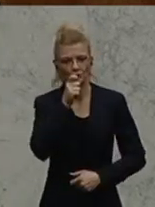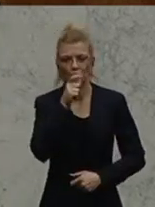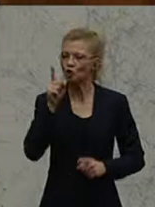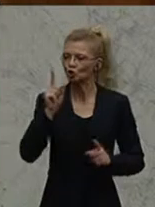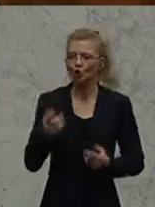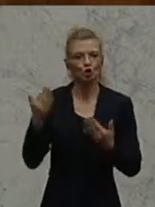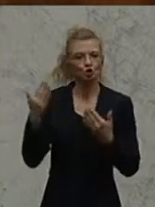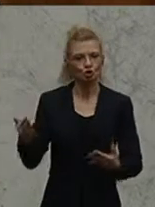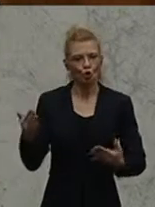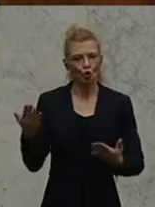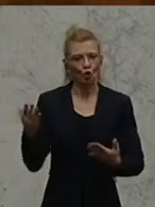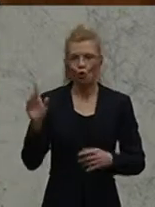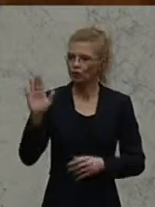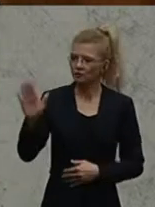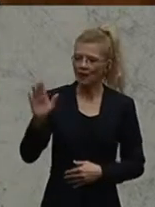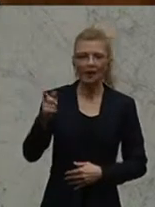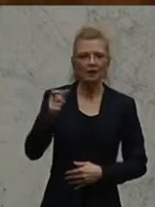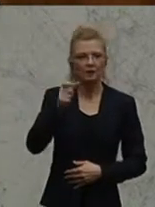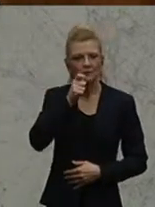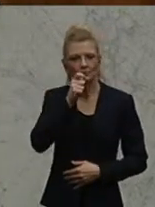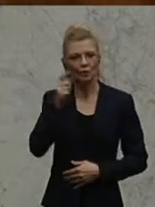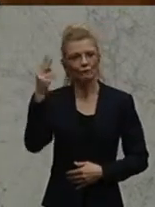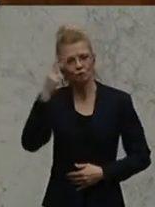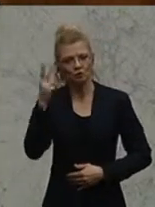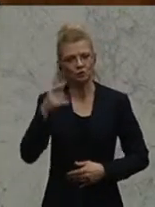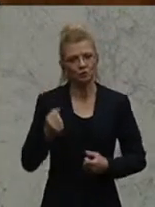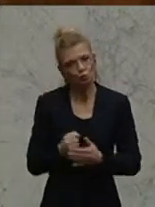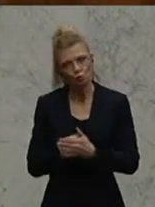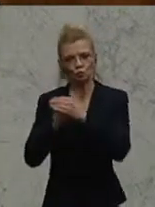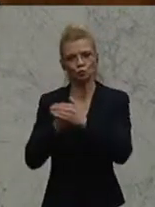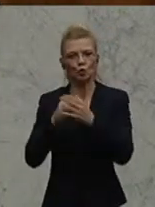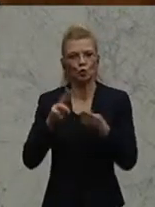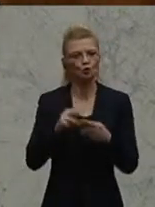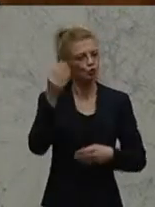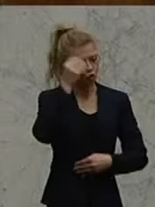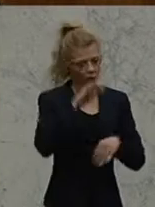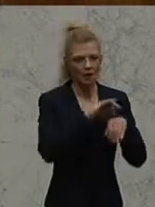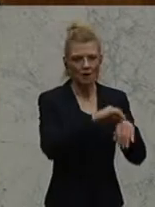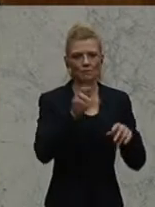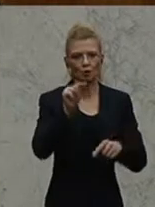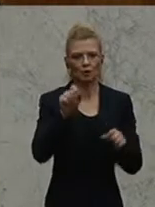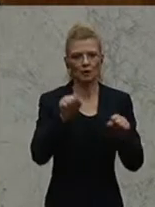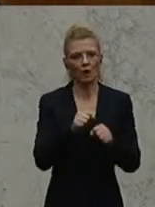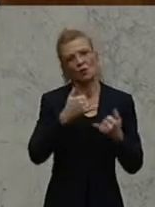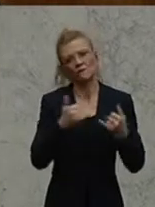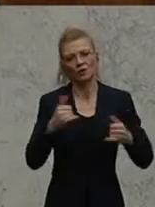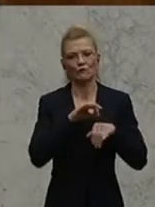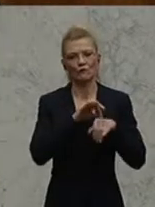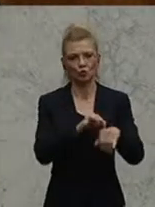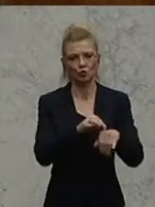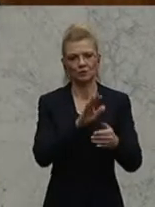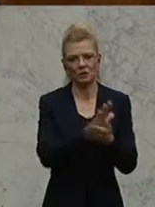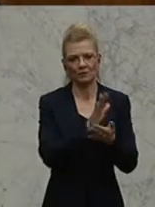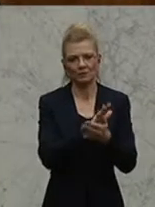sie in dieser Profession, in diesem Professionsverständnis stärken. Und natürlich Schulleitung ist eine Führungsaufgabe. Auch das wird nicht respektiert.